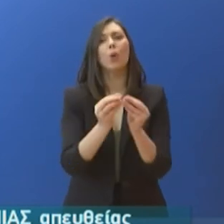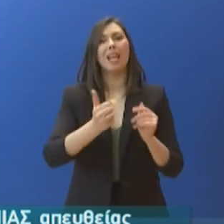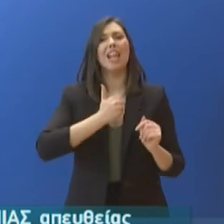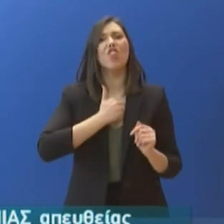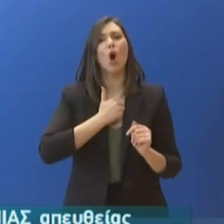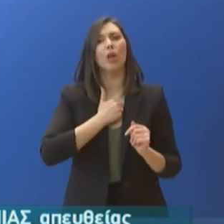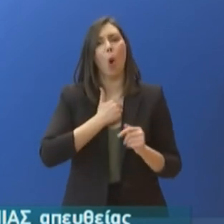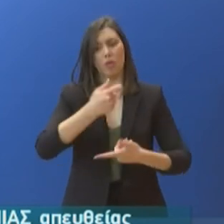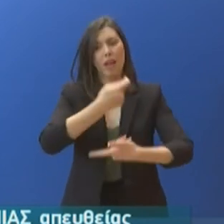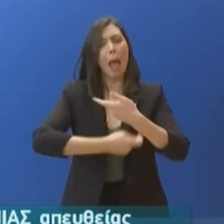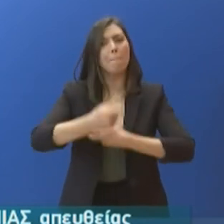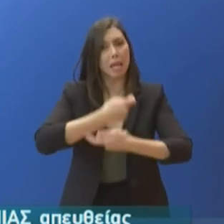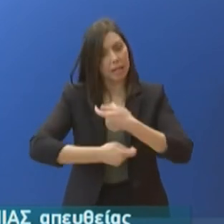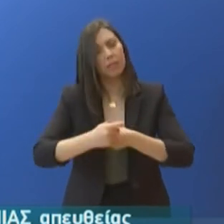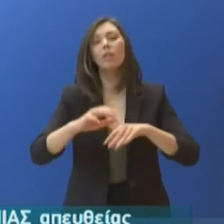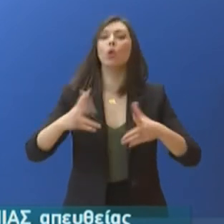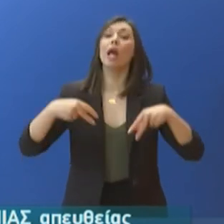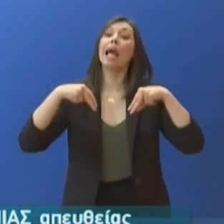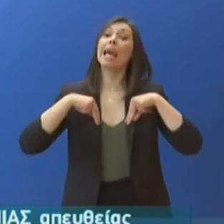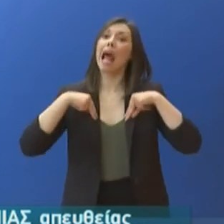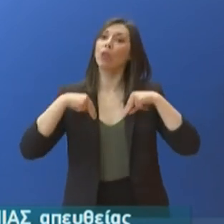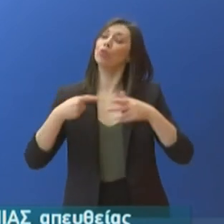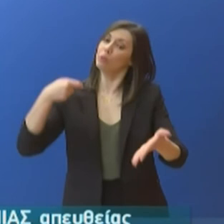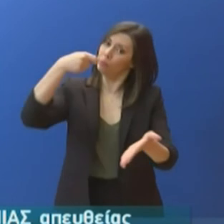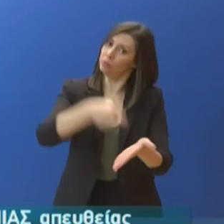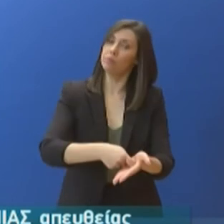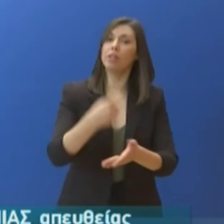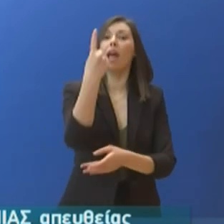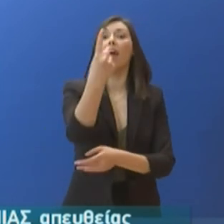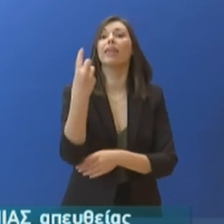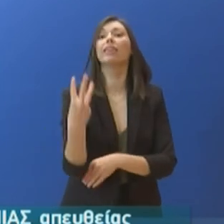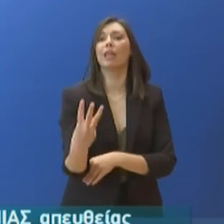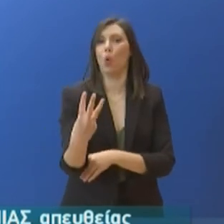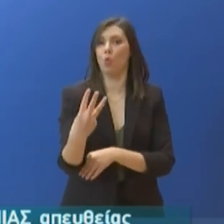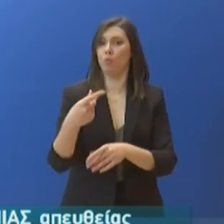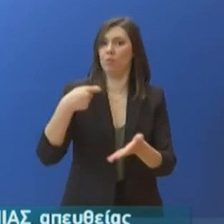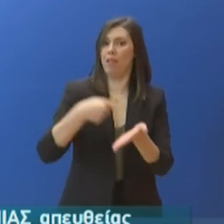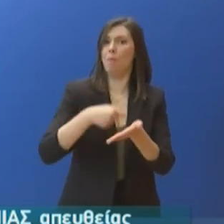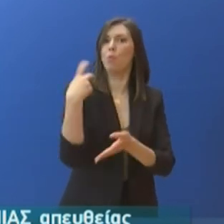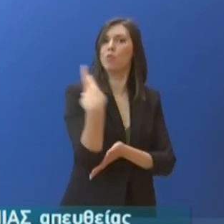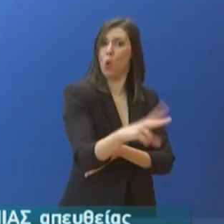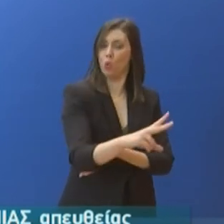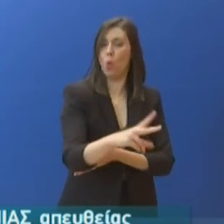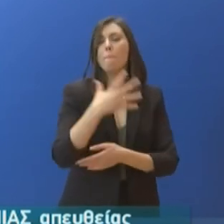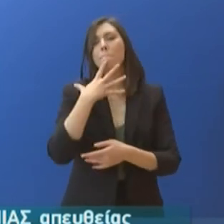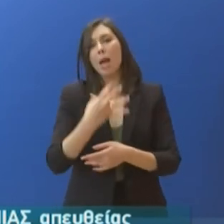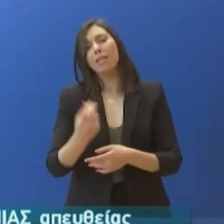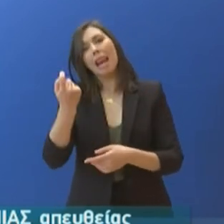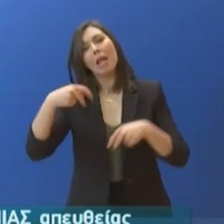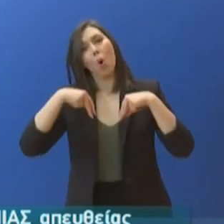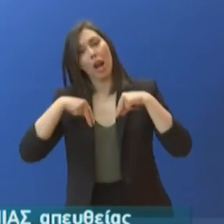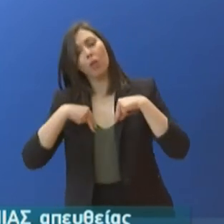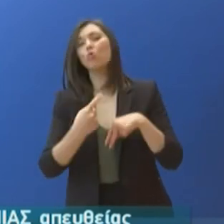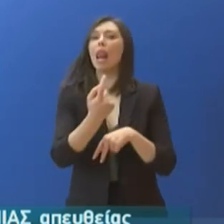κράτος θα καλύψει από τον τακτικό προϋπολογισμό το 1 τρίτο των αποδοχών του. Αυτός ο πυρημερισμός των βαρών είναι δυναμικός